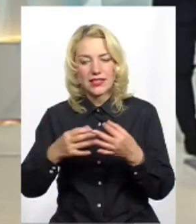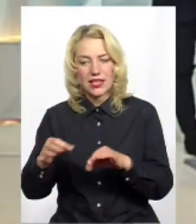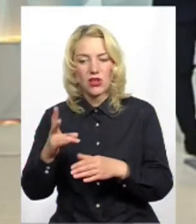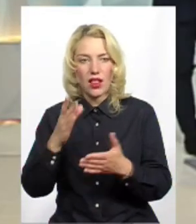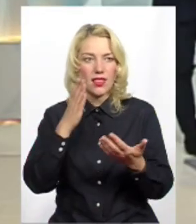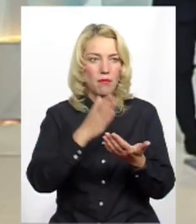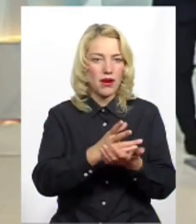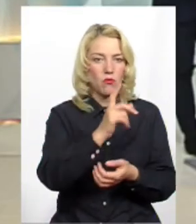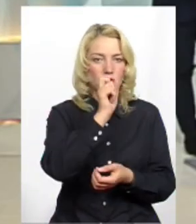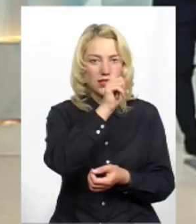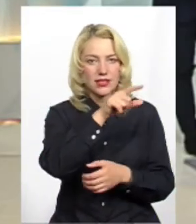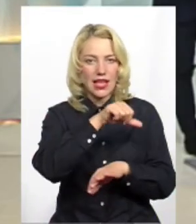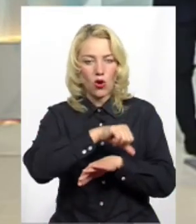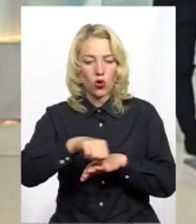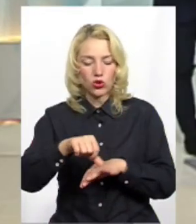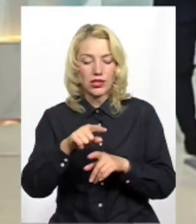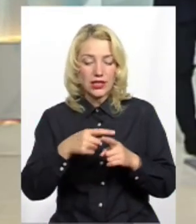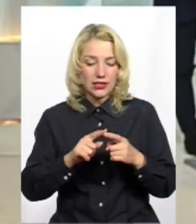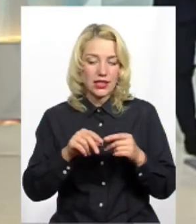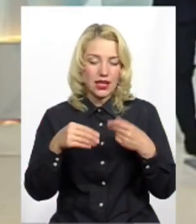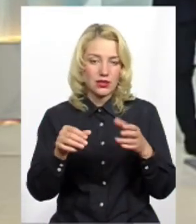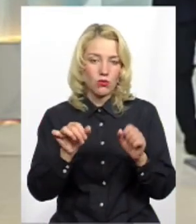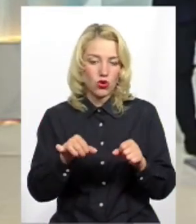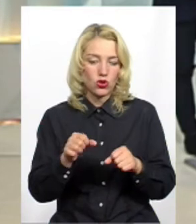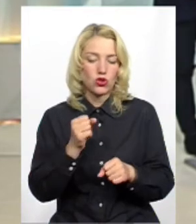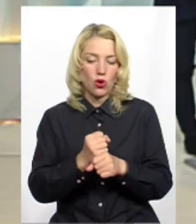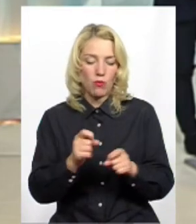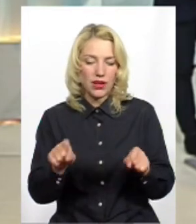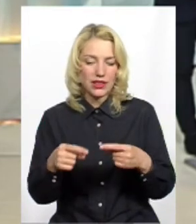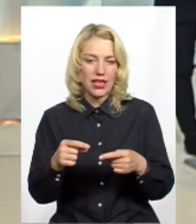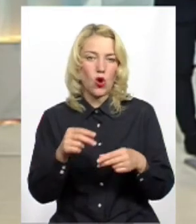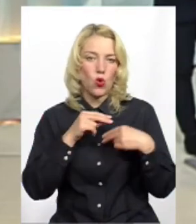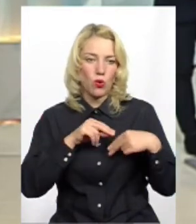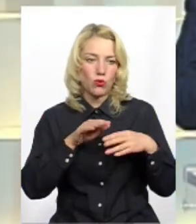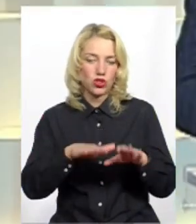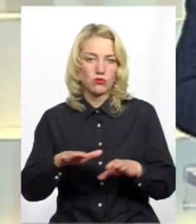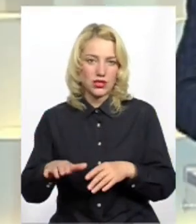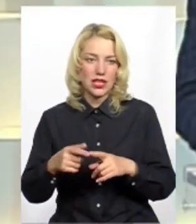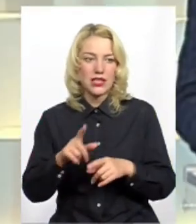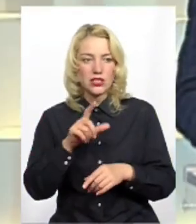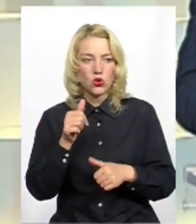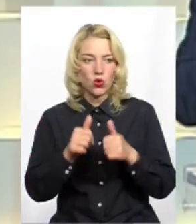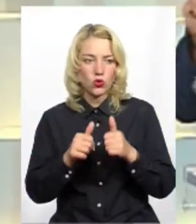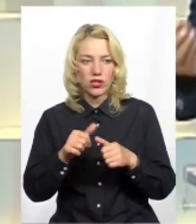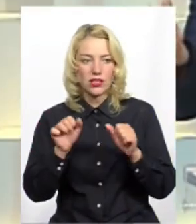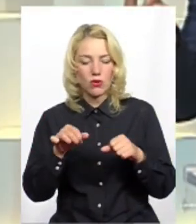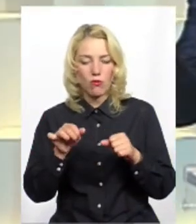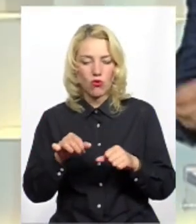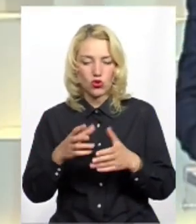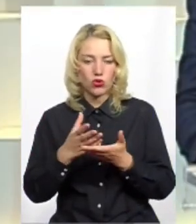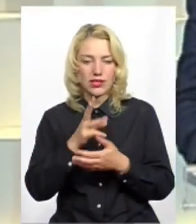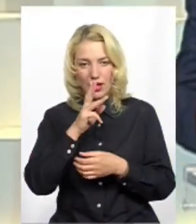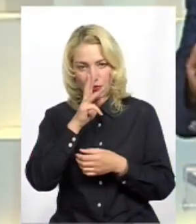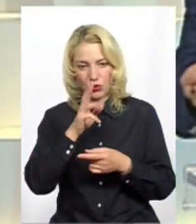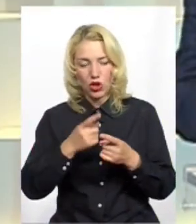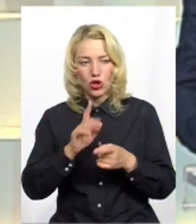дасть можливість створити робочі місця згідною з конкурентно-спроможною зарплатнею. Щоб ми не працювали, наші